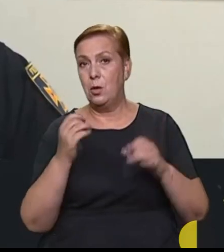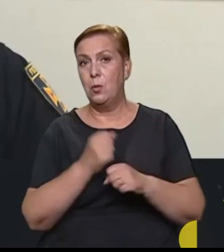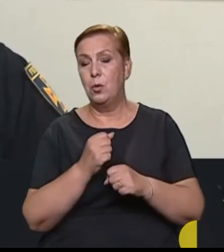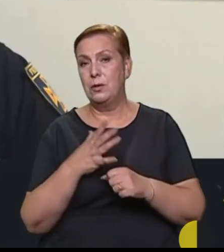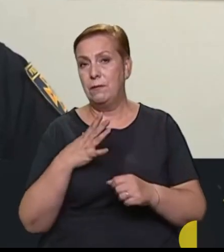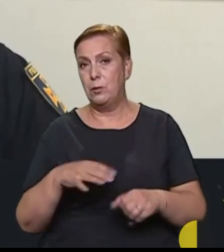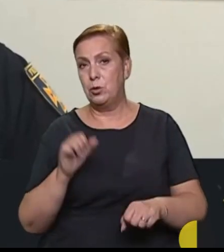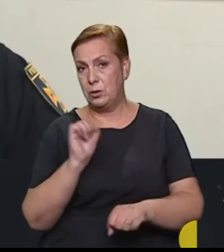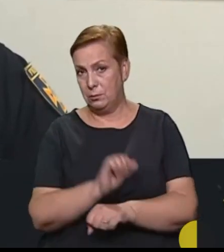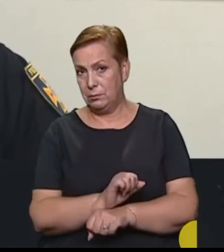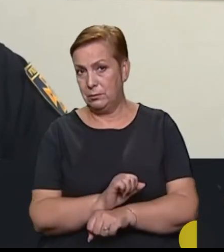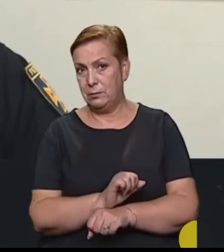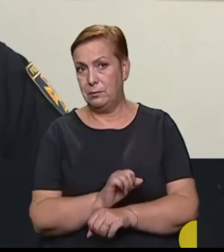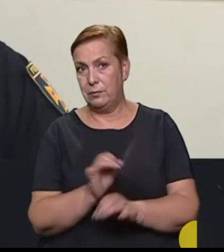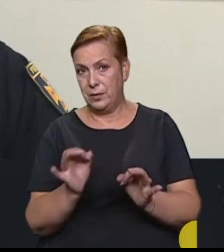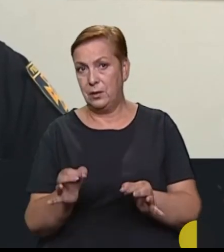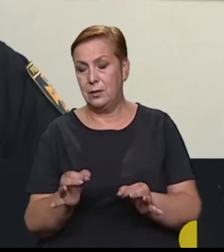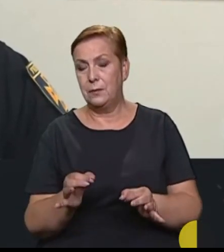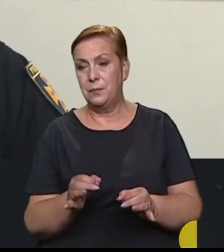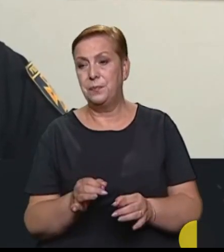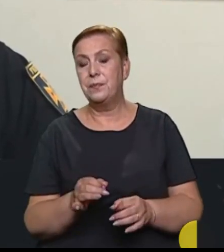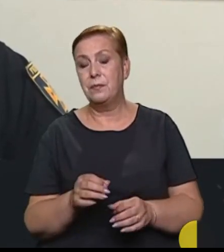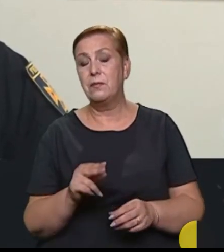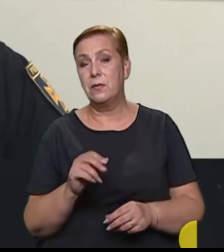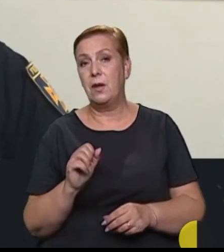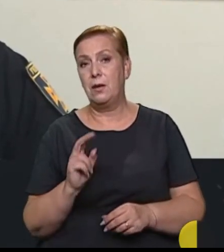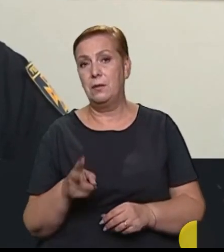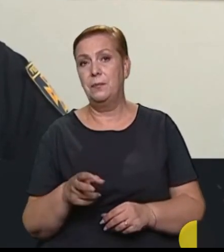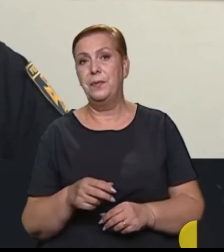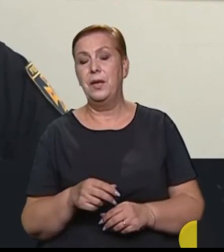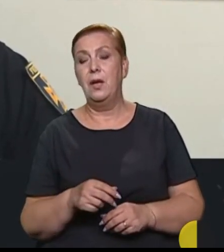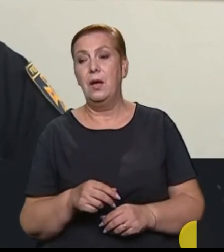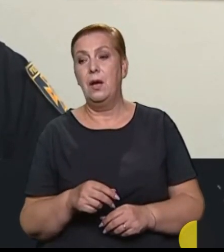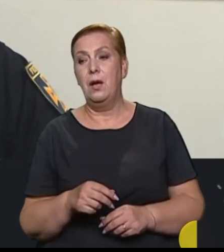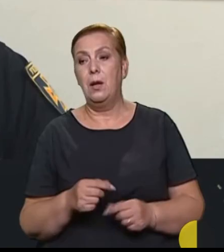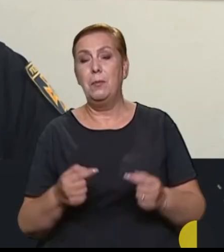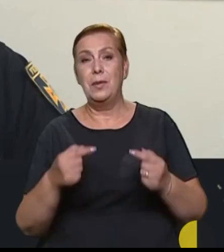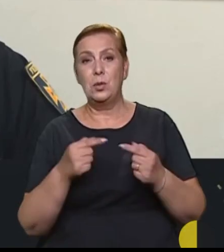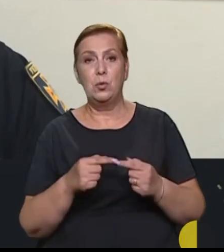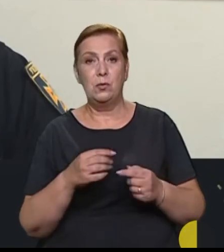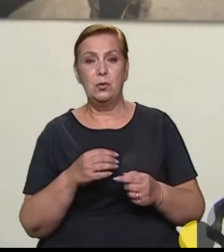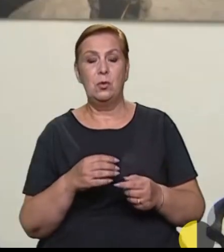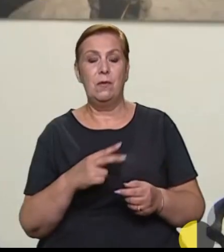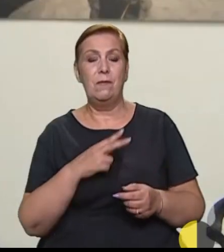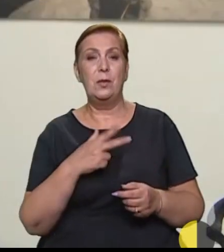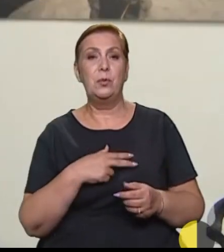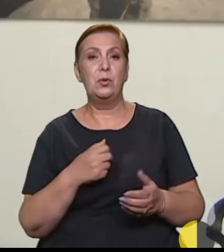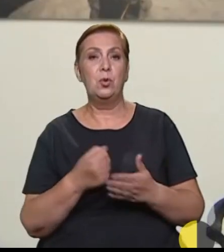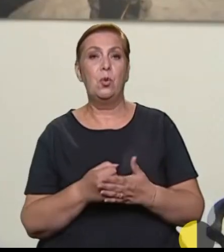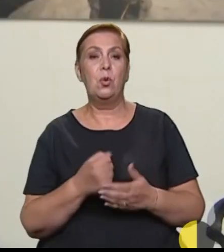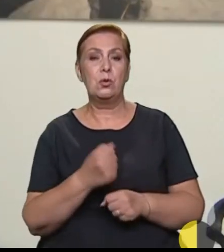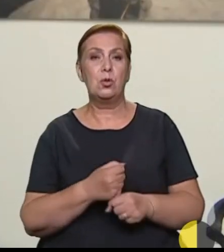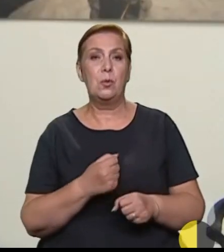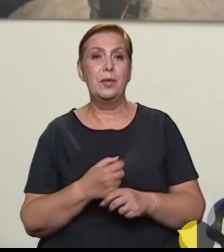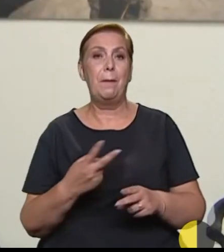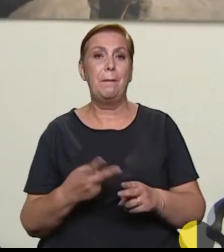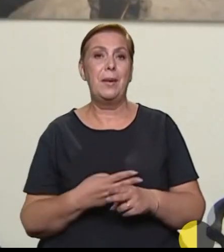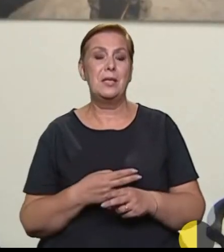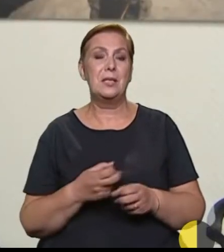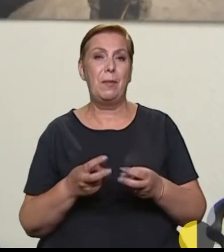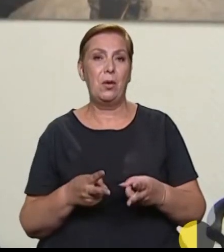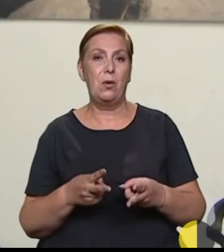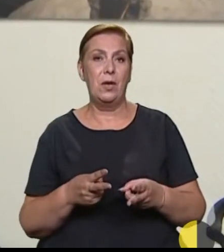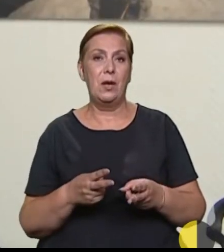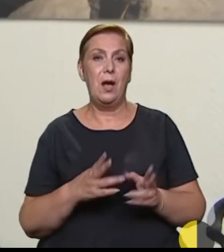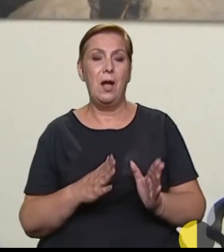вимушено припиняються, так? Так, безумовно, тому що, відповідно до розроблених безпекових алгоритмів,